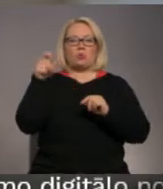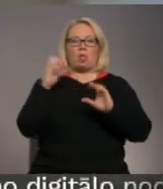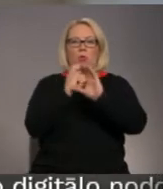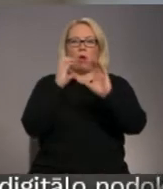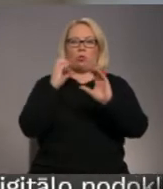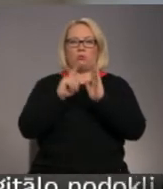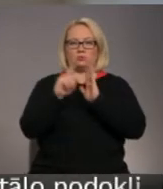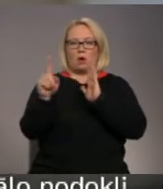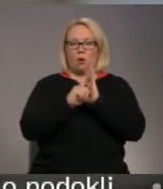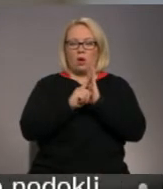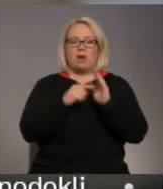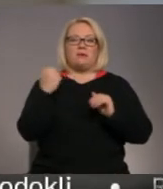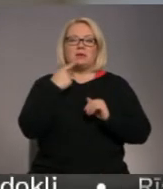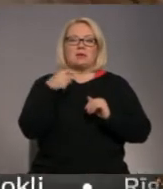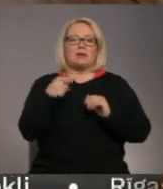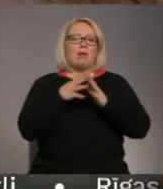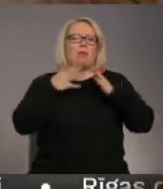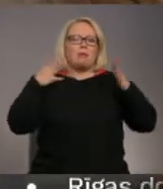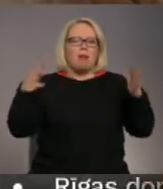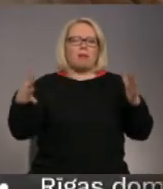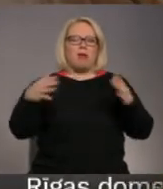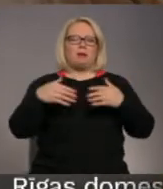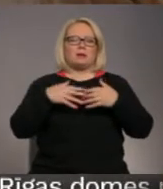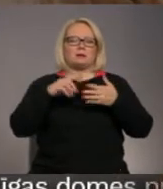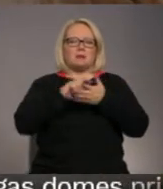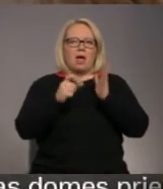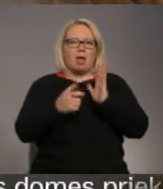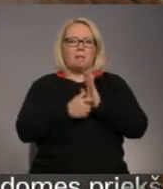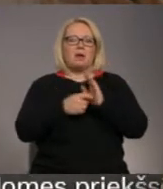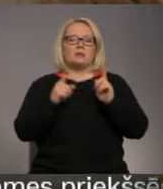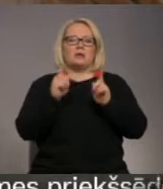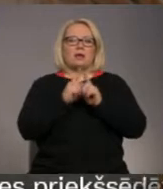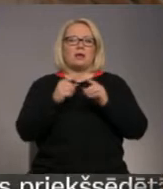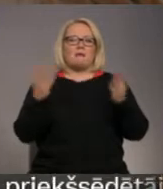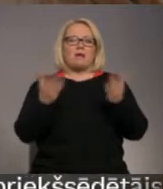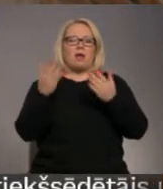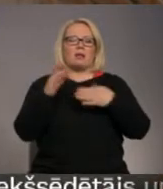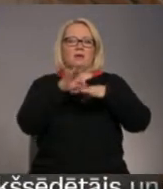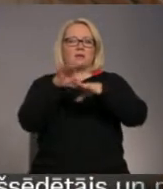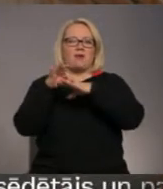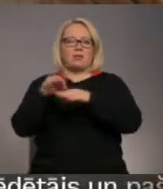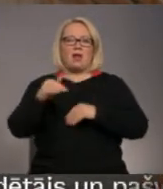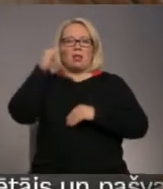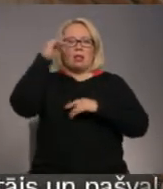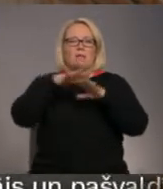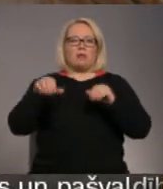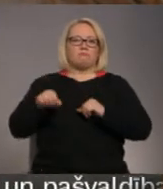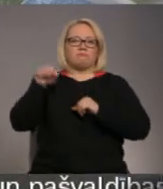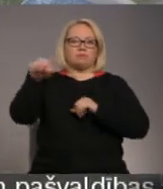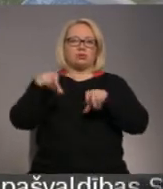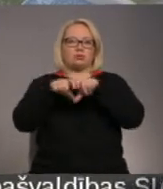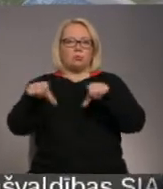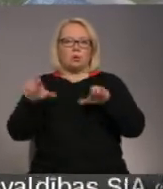lielāk, plašāk stēlpus ir gaišāk. Vieglāk izbraukāt gan uz darbu, gan izvedāt lielāko bērnu skolu, kas